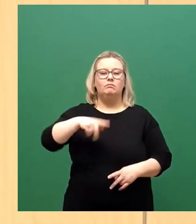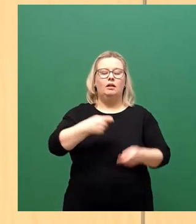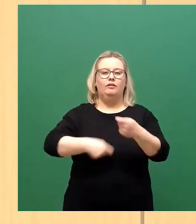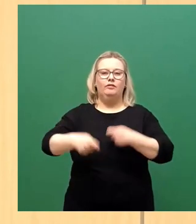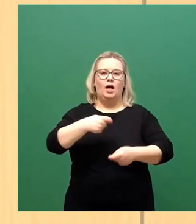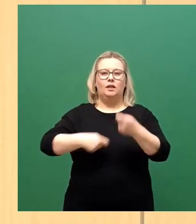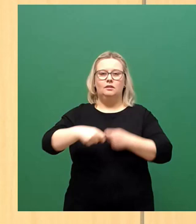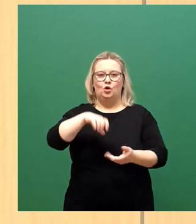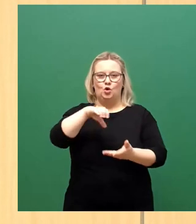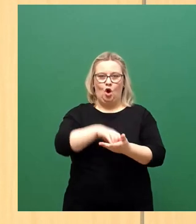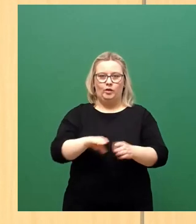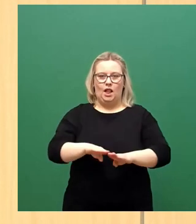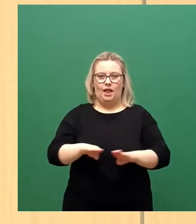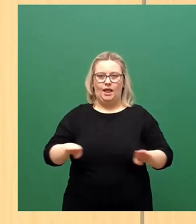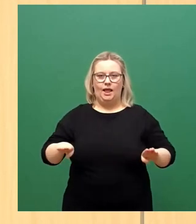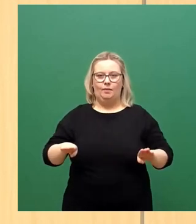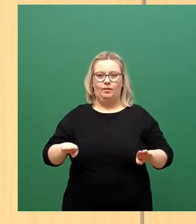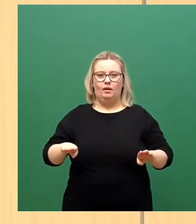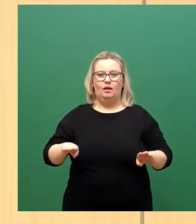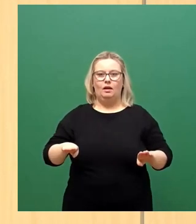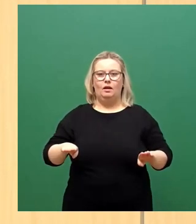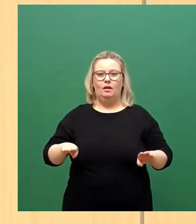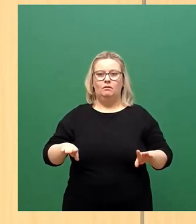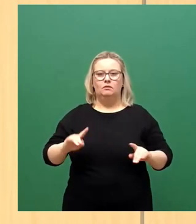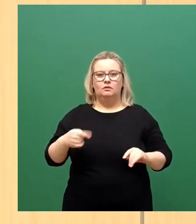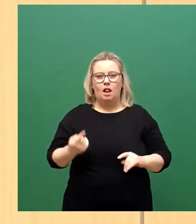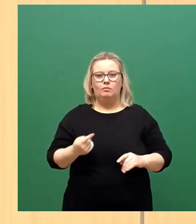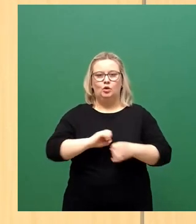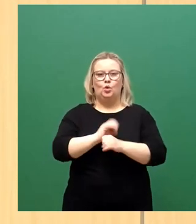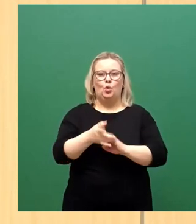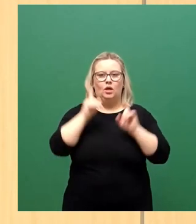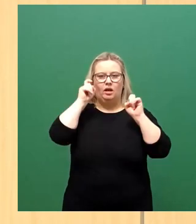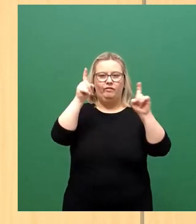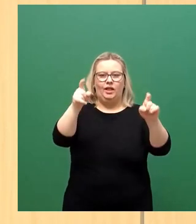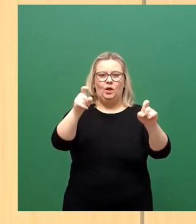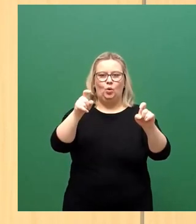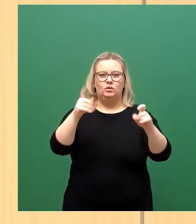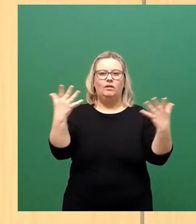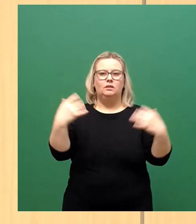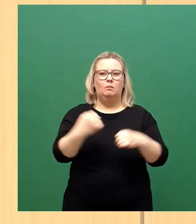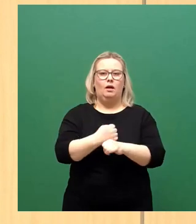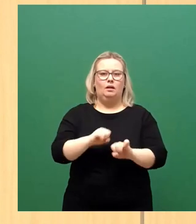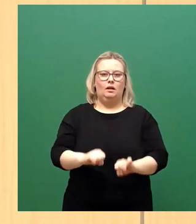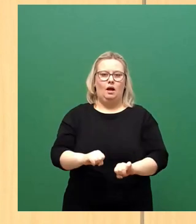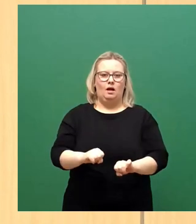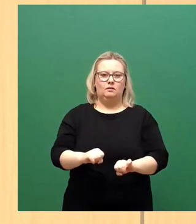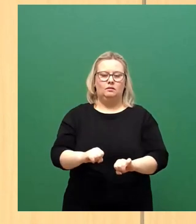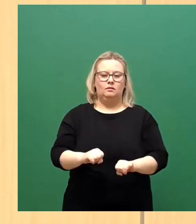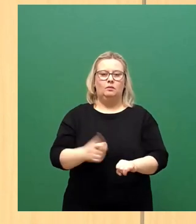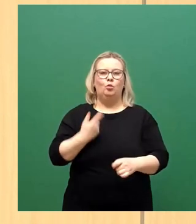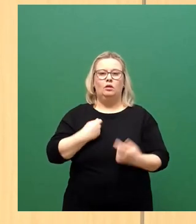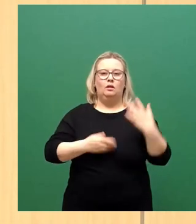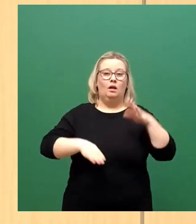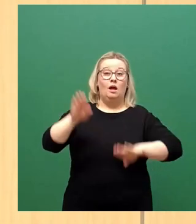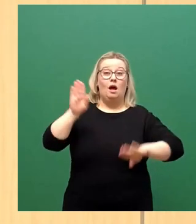Ebene einen weiteren Beitrag zur Eindämmung der Coronavirus leisten kann. In einem Abstimmungsmarathon wurden bis in